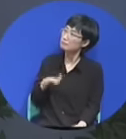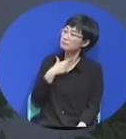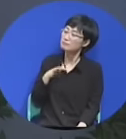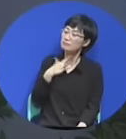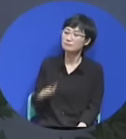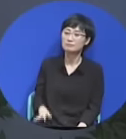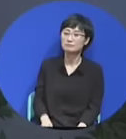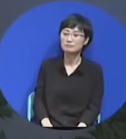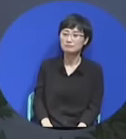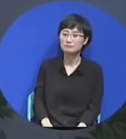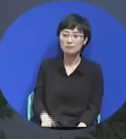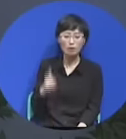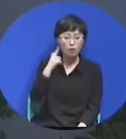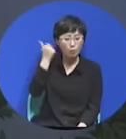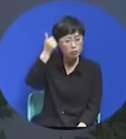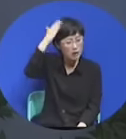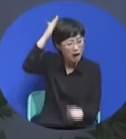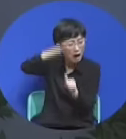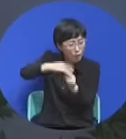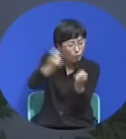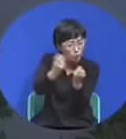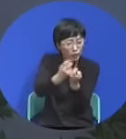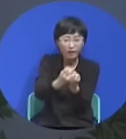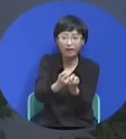그러면 어떻게 목사가 됐냐고 그랬어요.